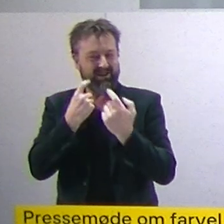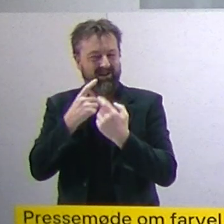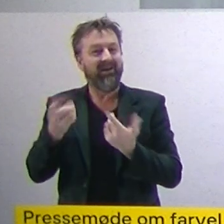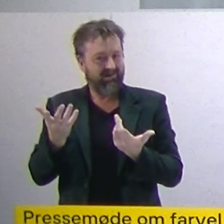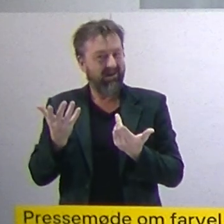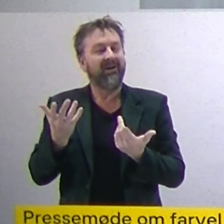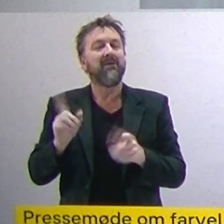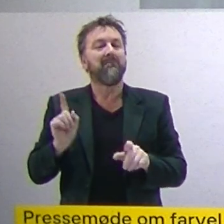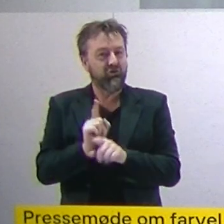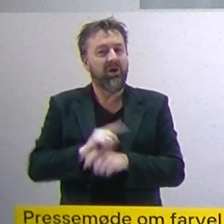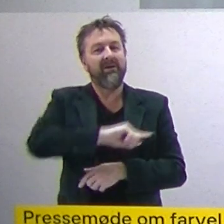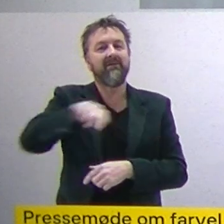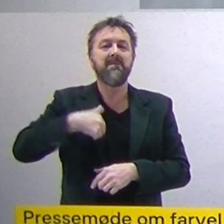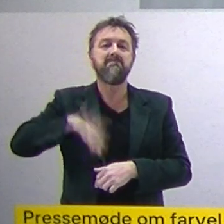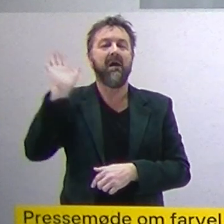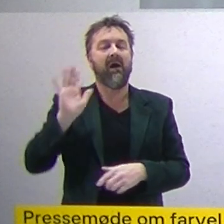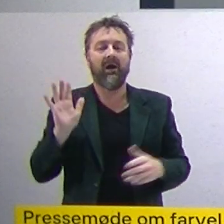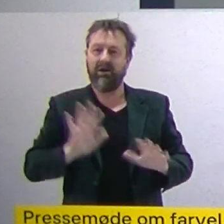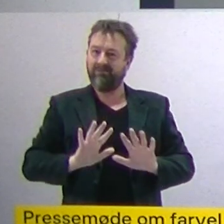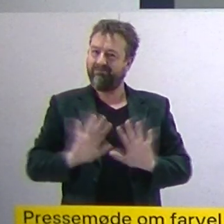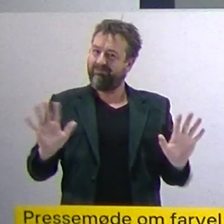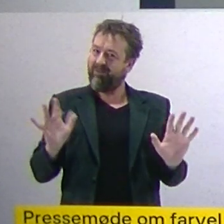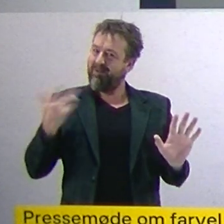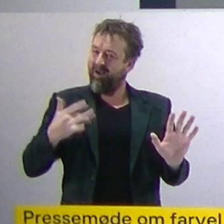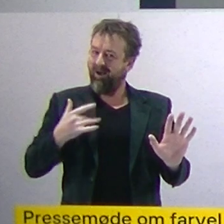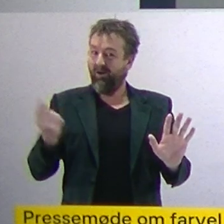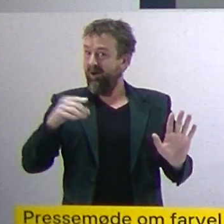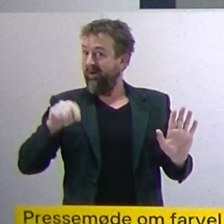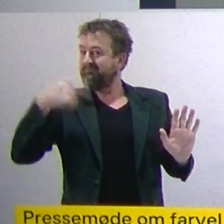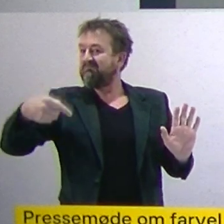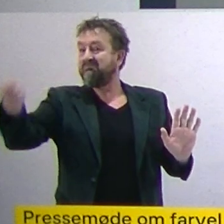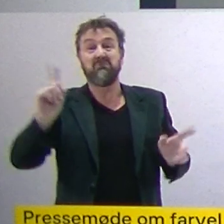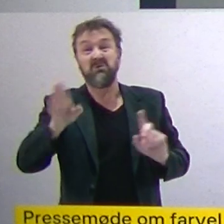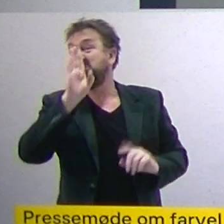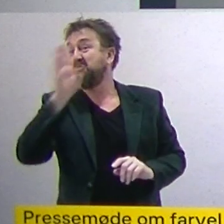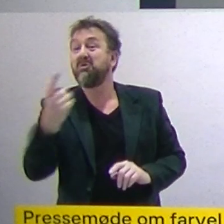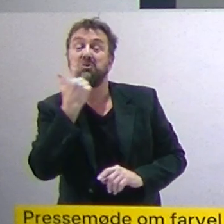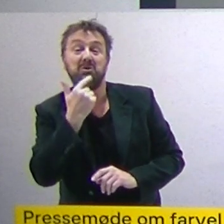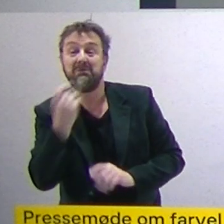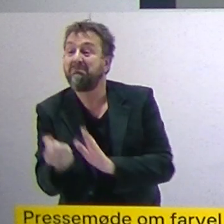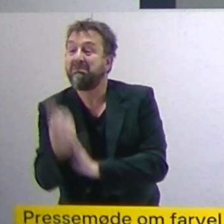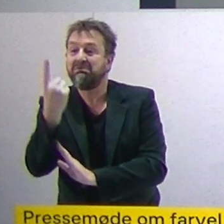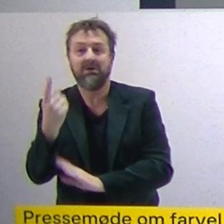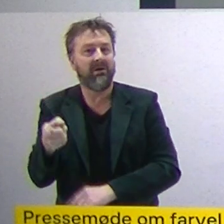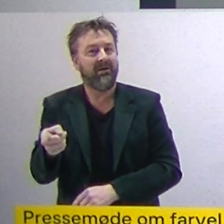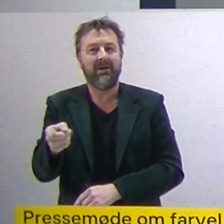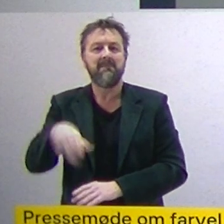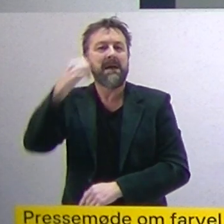også er bedre parat, når der kommer nye varianter, at de forhåbentlig vil kunne have et lille forløb hos os.